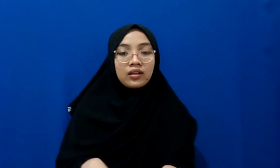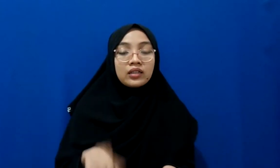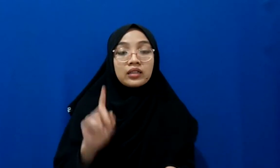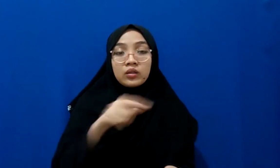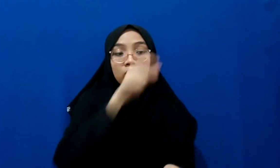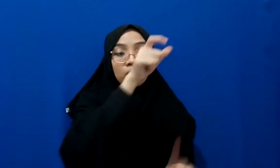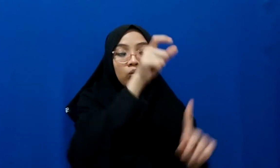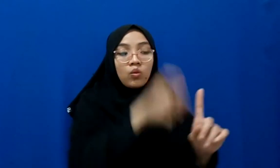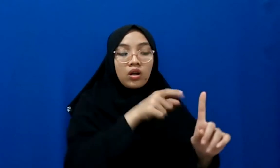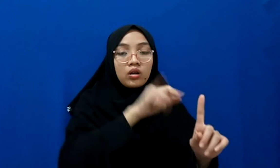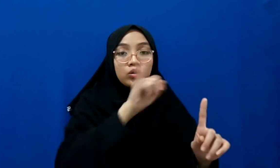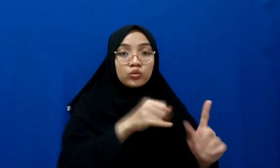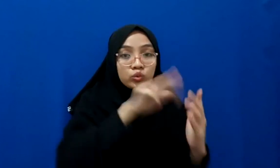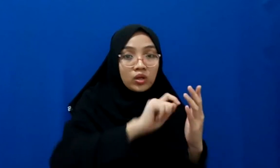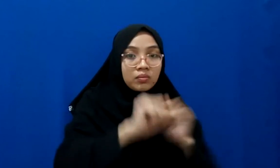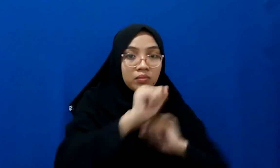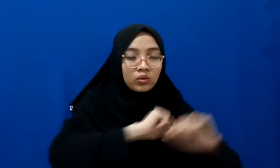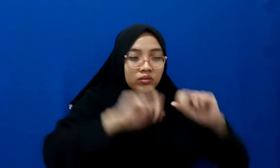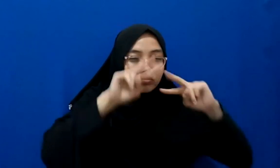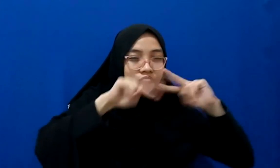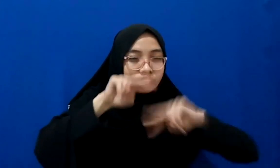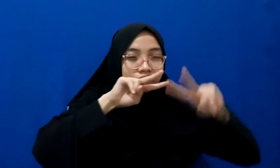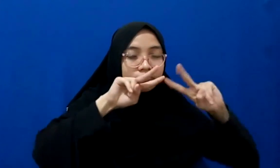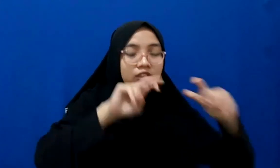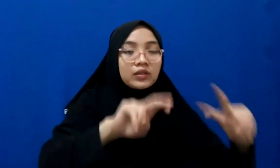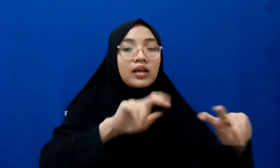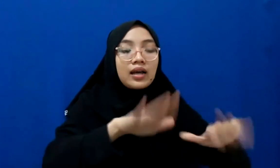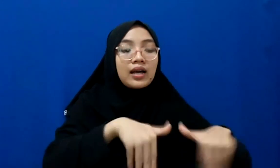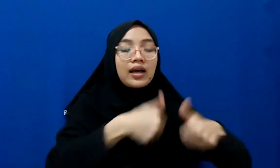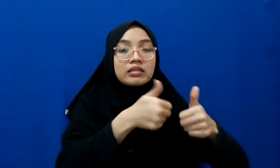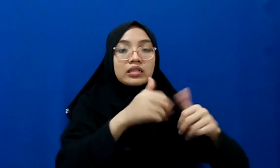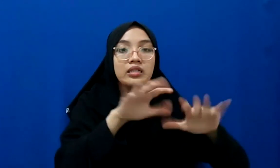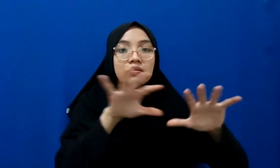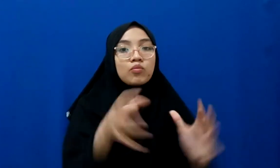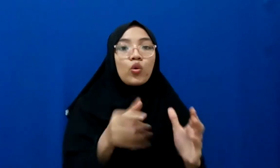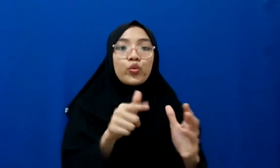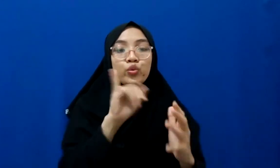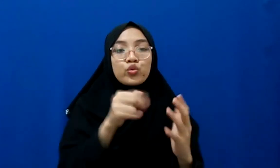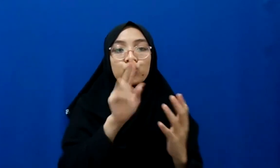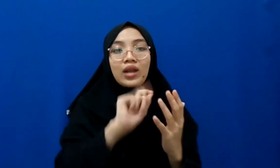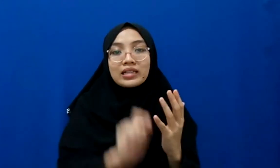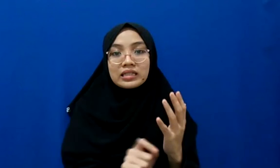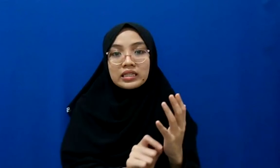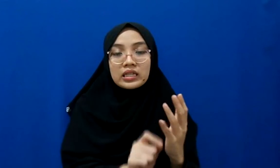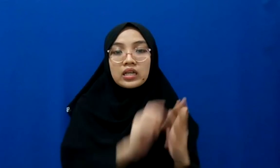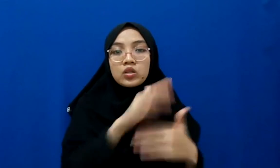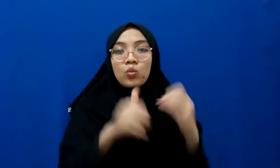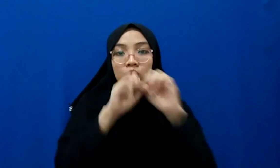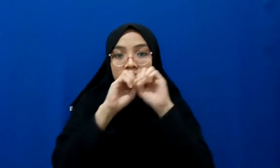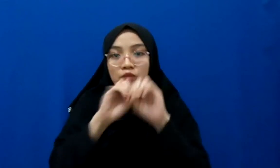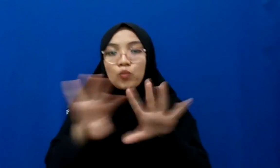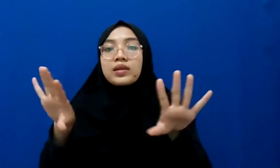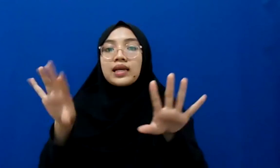jurnalis ketika melakukan investigasi hasilnya berupa produk jurnalistik dan itu harus dipublikasikan